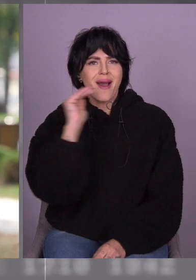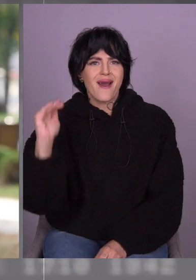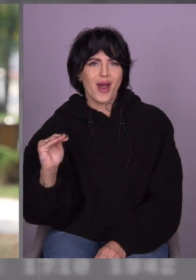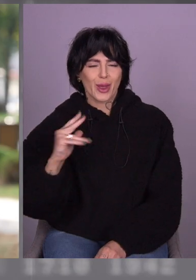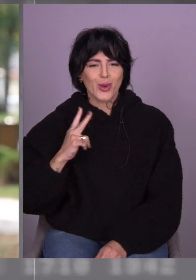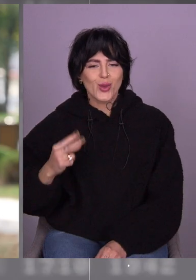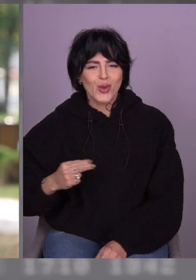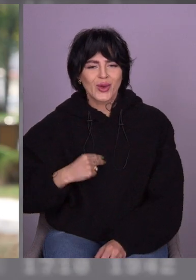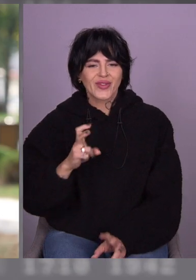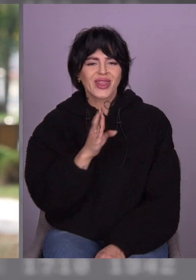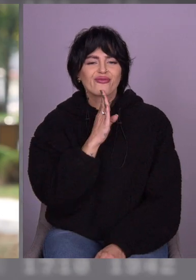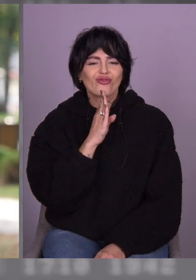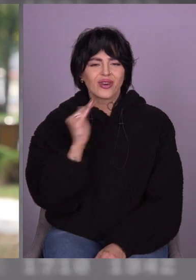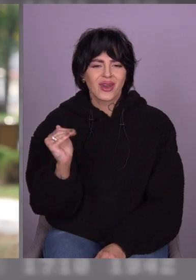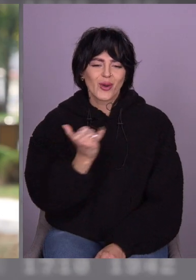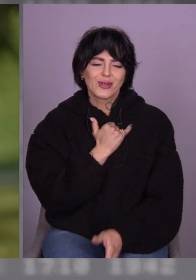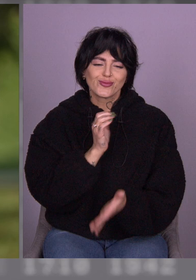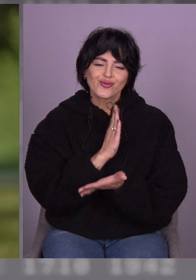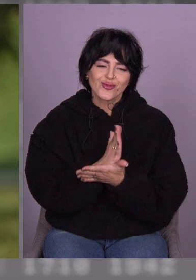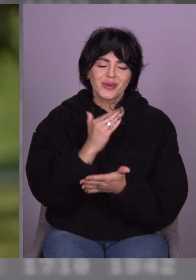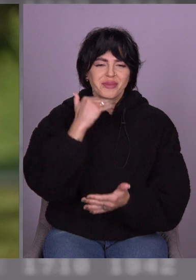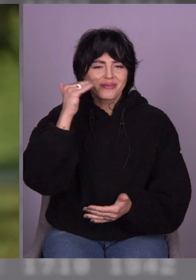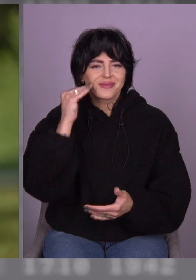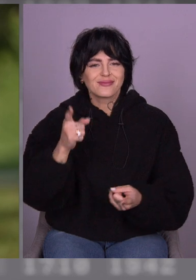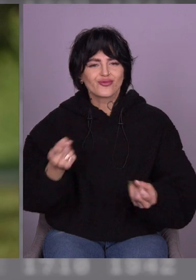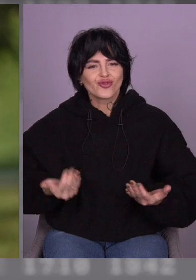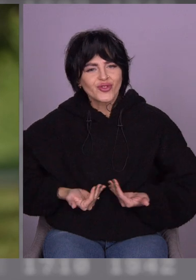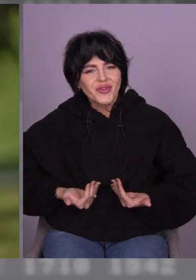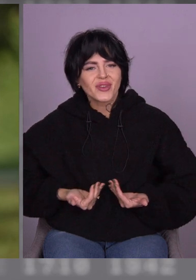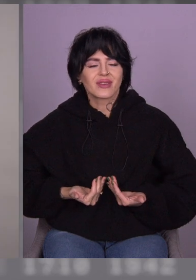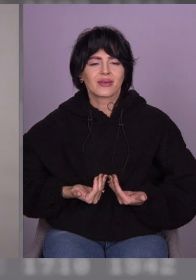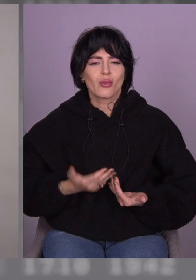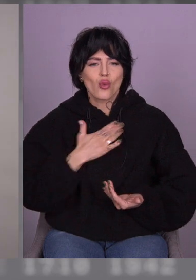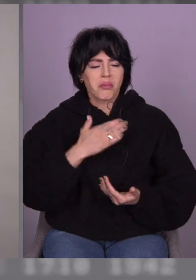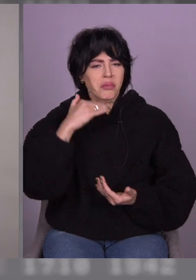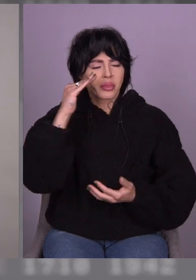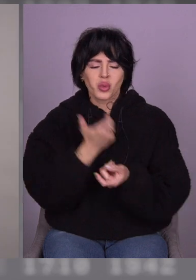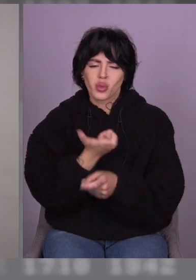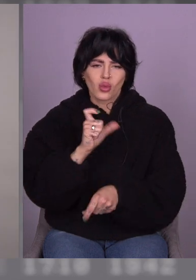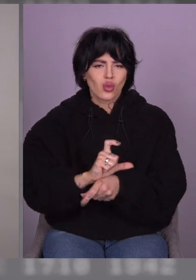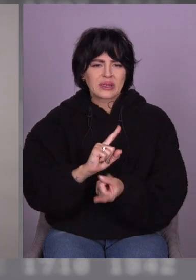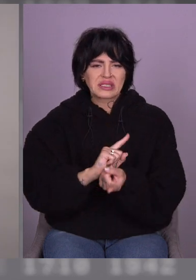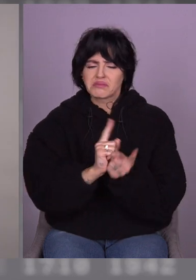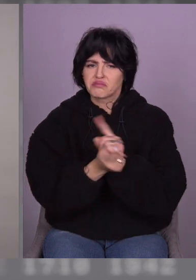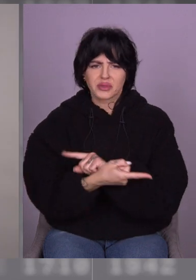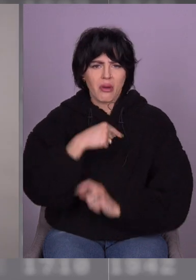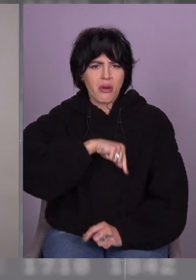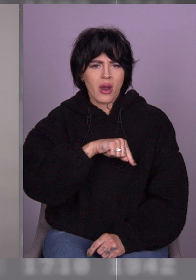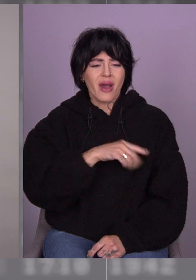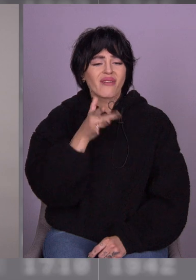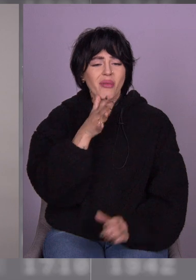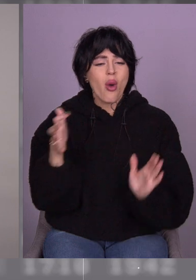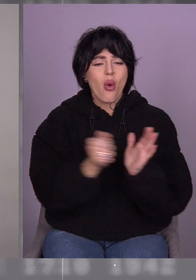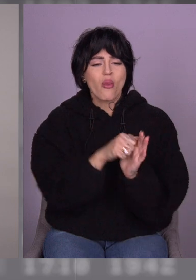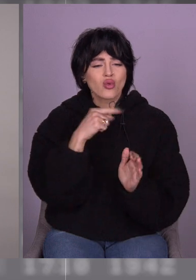такою дівчинкою, що в мене є тато, він живий. Мій тато дуже змінився після окупації. Тому що